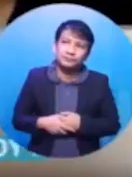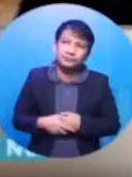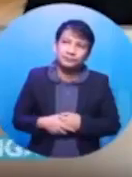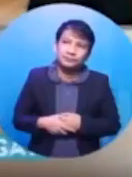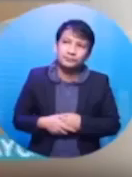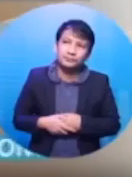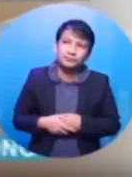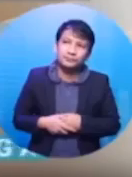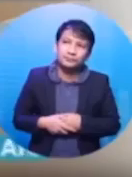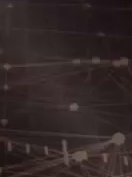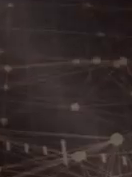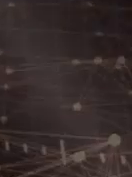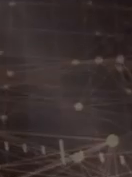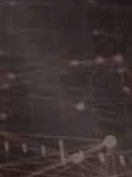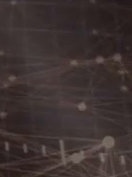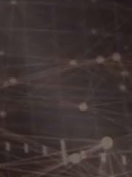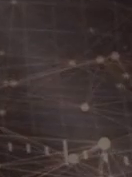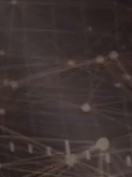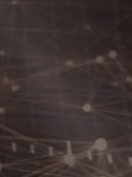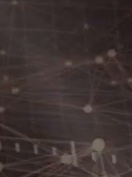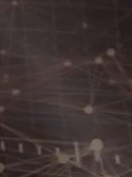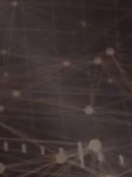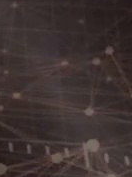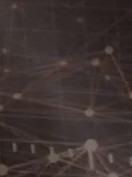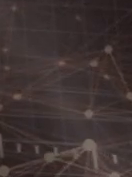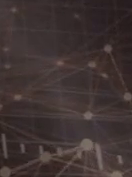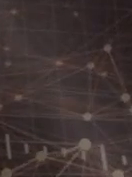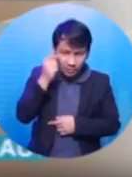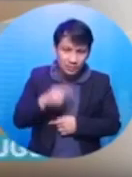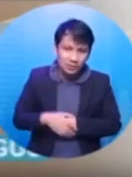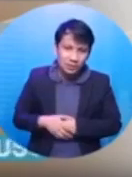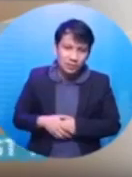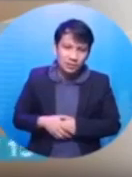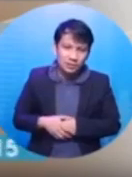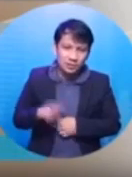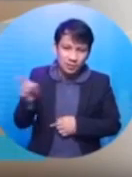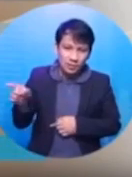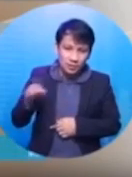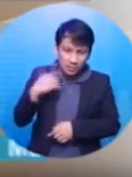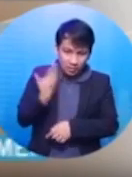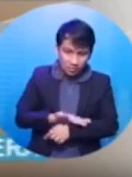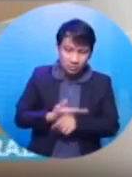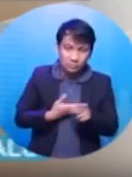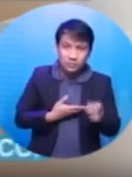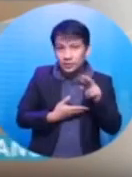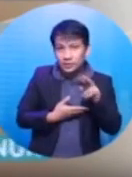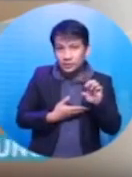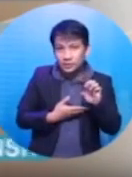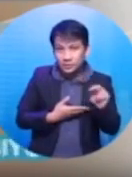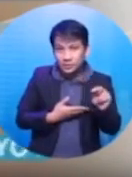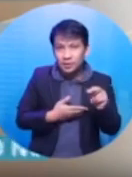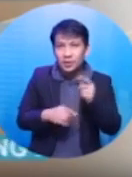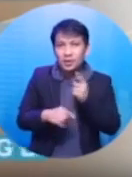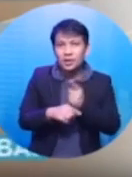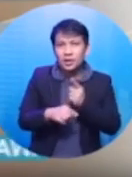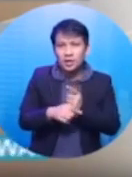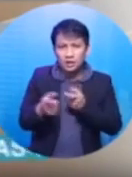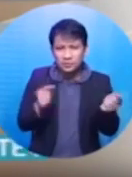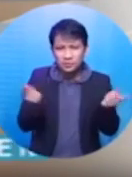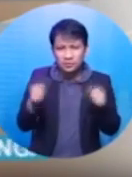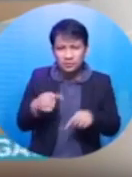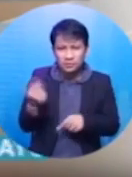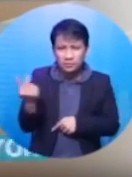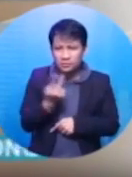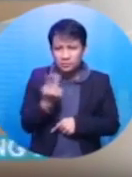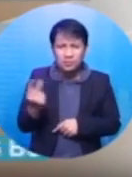Nanay Carolina, magandang hapon po. Magandang hapon po, sir Rapi. Anak siya po si Karin, ano po? Opo. Anong nangyari sa inyo, dalawa?